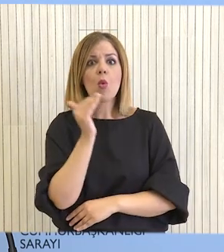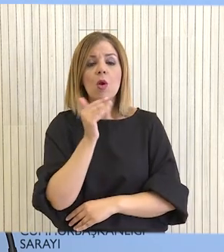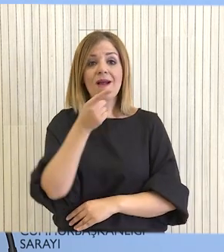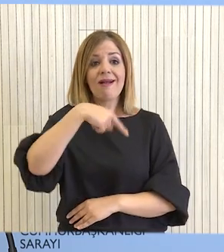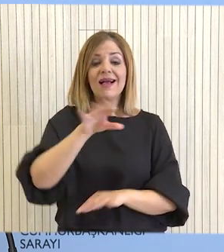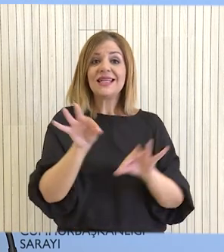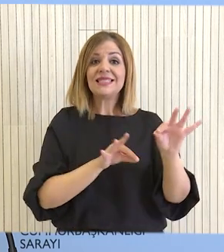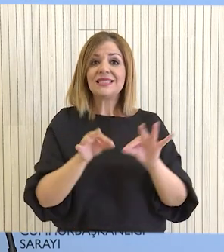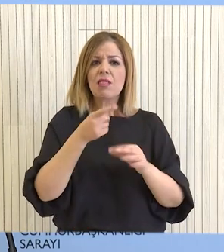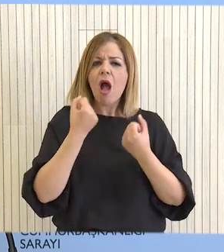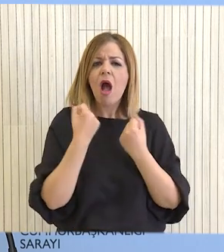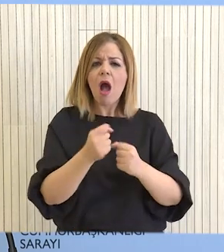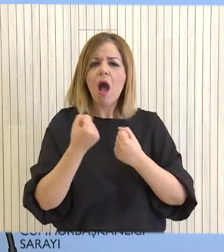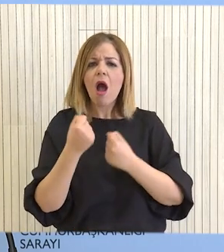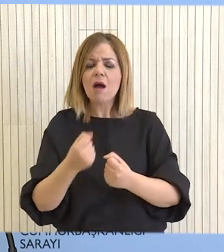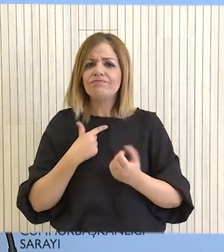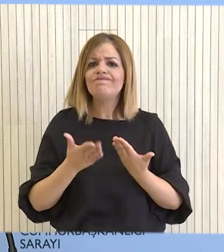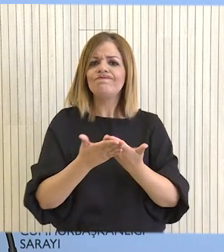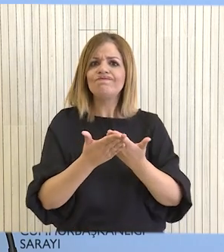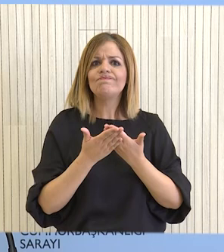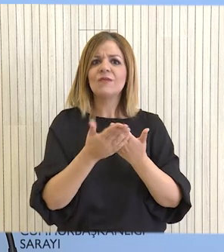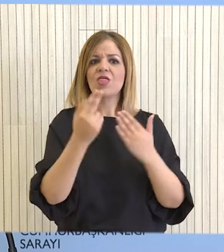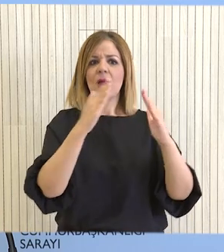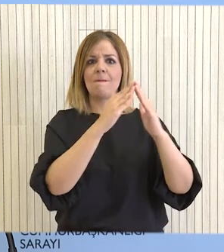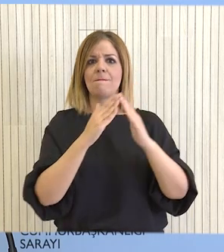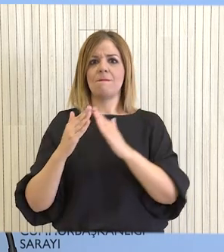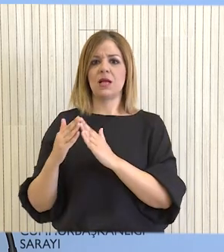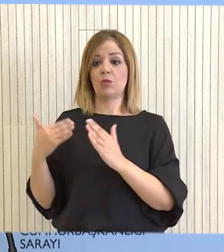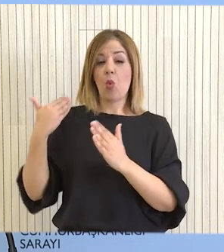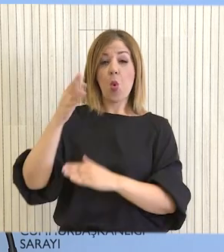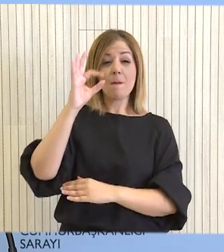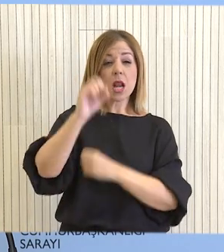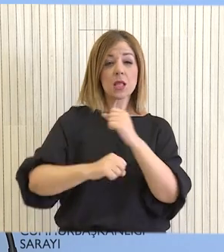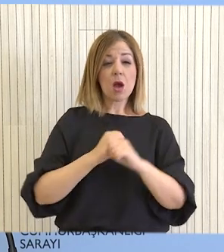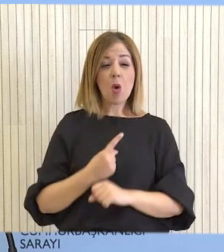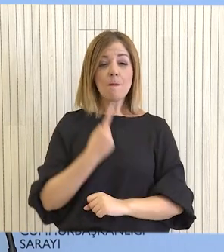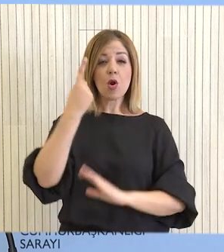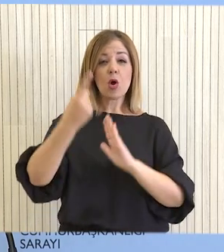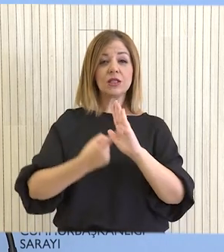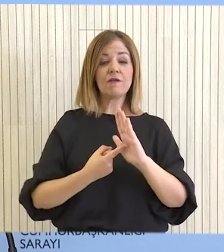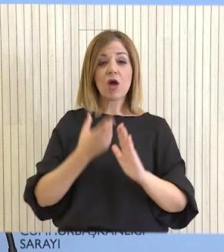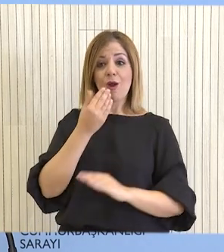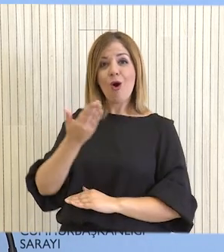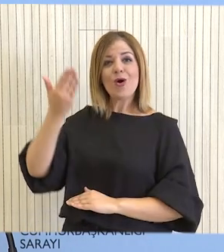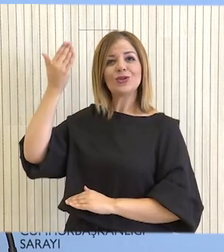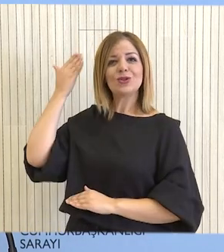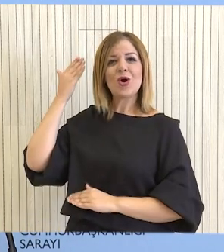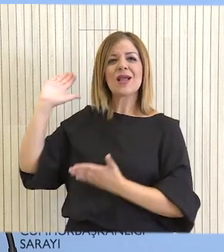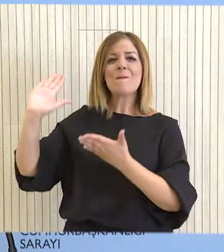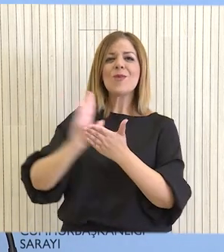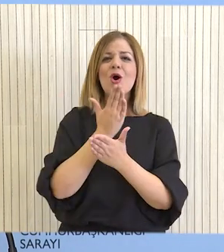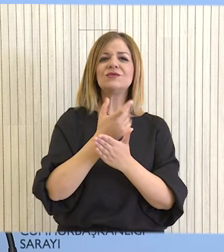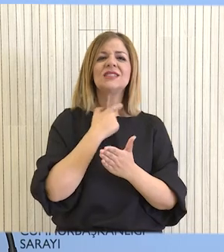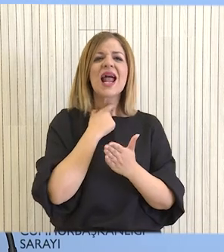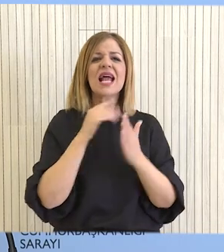οποίο αποτελεί την πιο δραστική παρέμβαση του κράτου στον τομέα της στέγασης στα τελευταία 50 χρόνια, από τότε που κλείστηκε να ανταποκριθεί στην